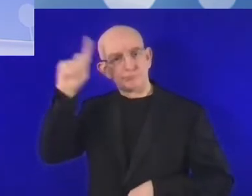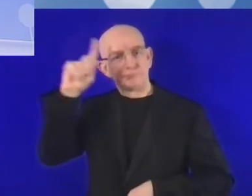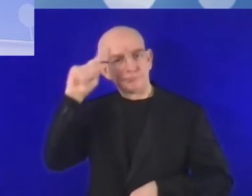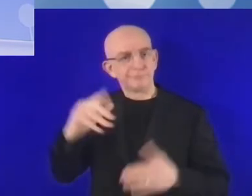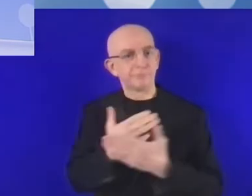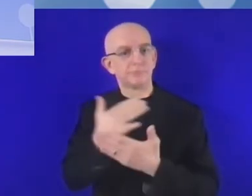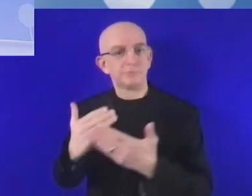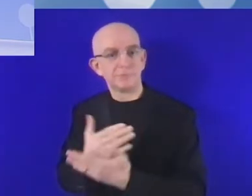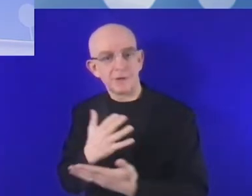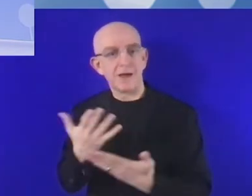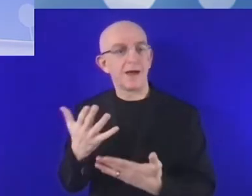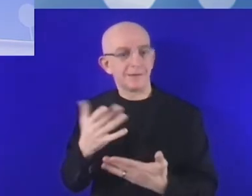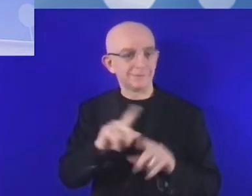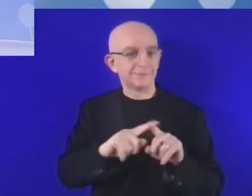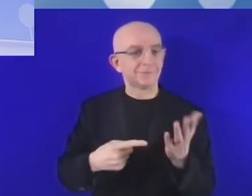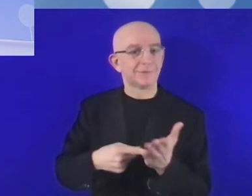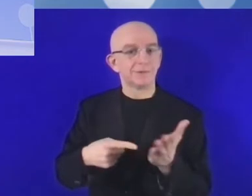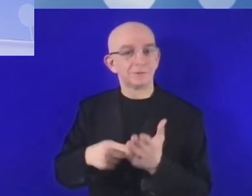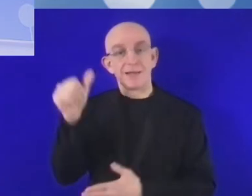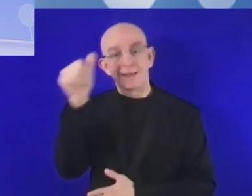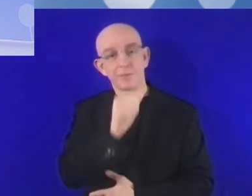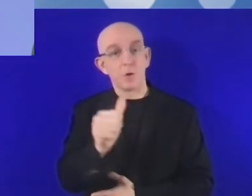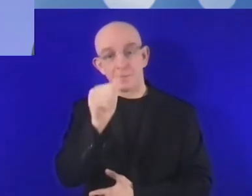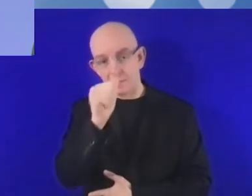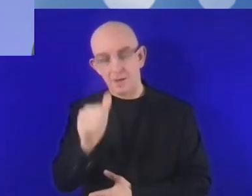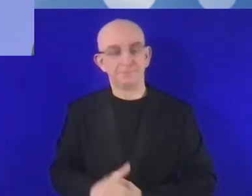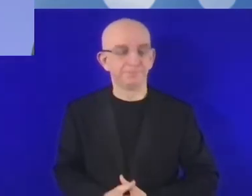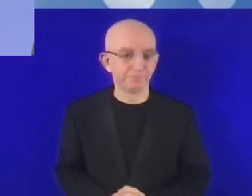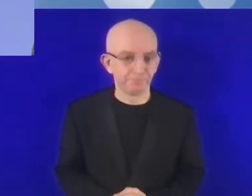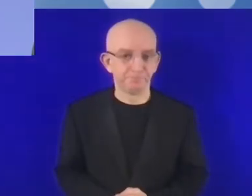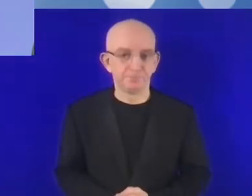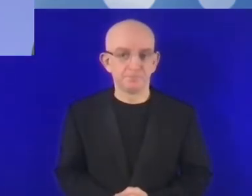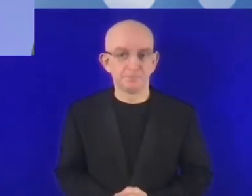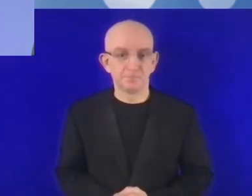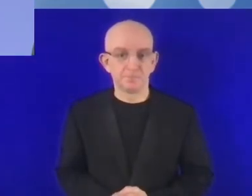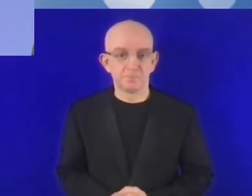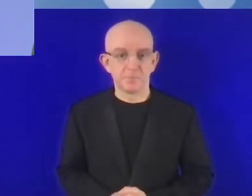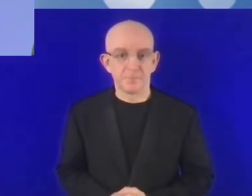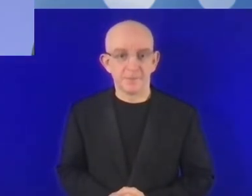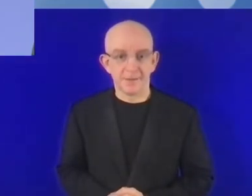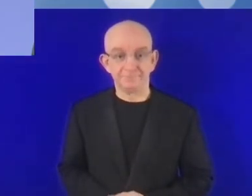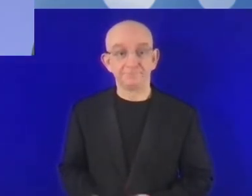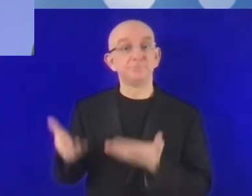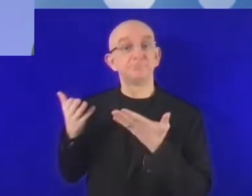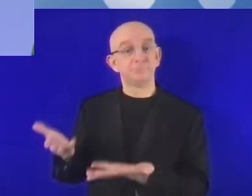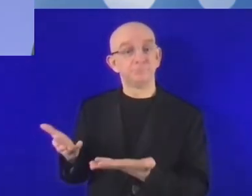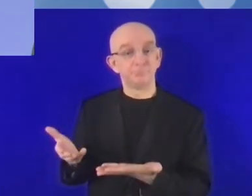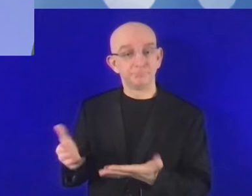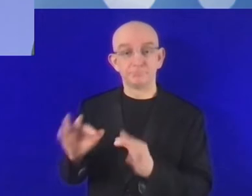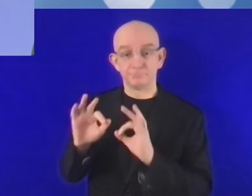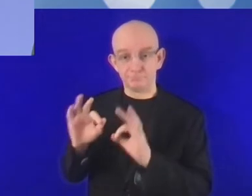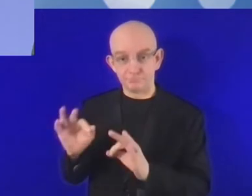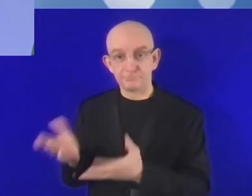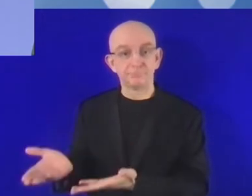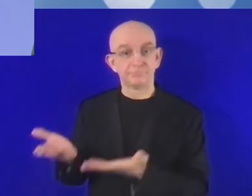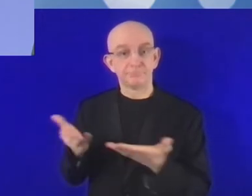Jak również panią Teresę Czerwińską, wiceprezes Europejskiego Banku Inwestycyjnego. Panią Marię